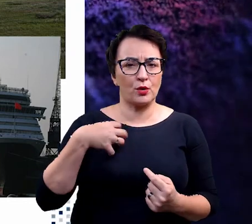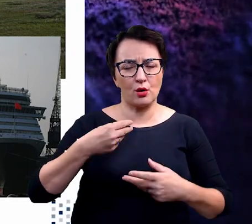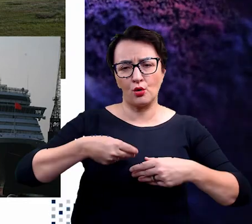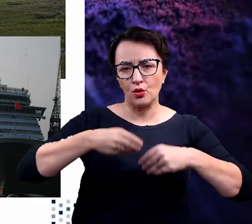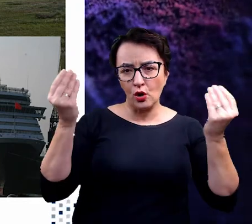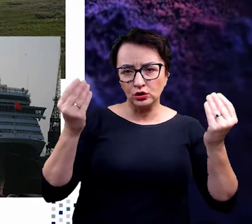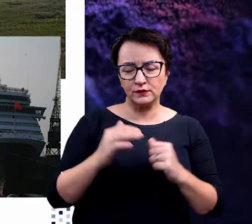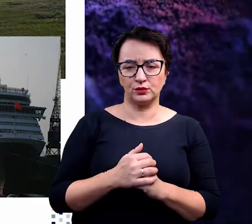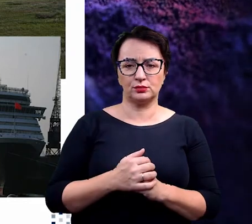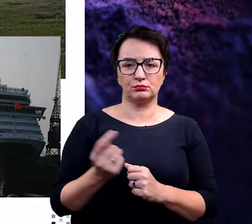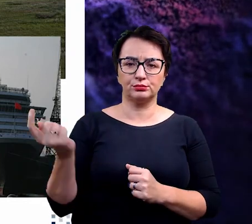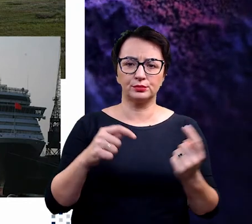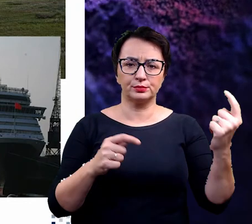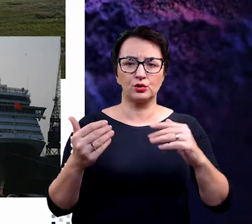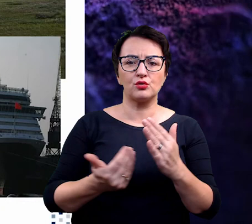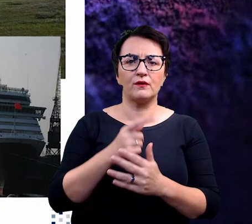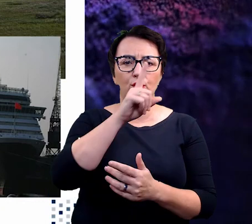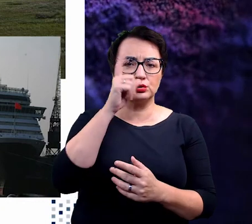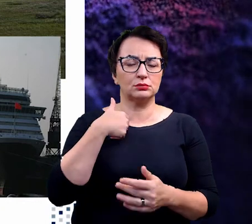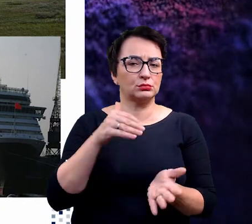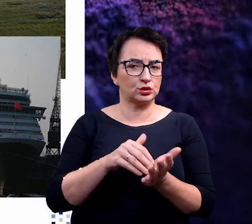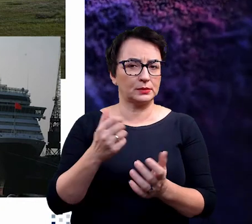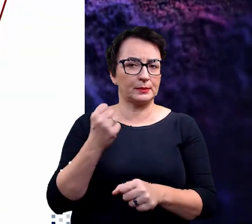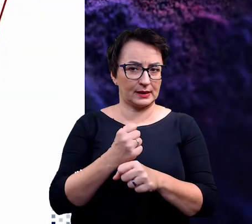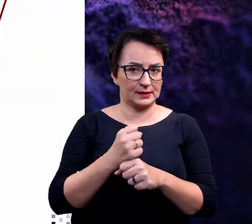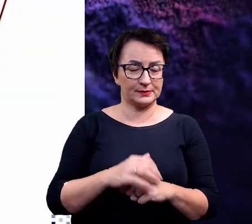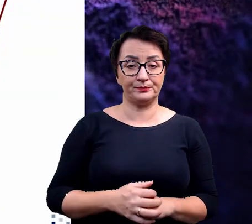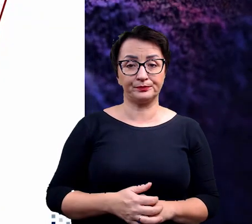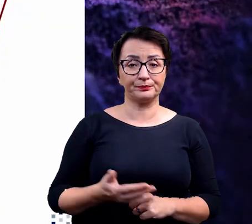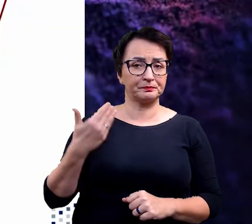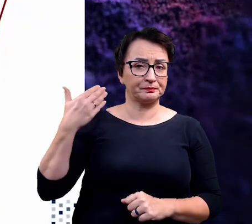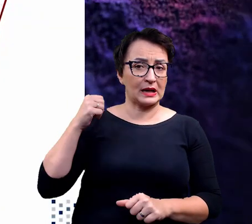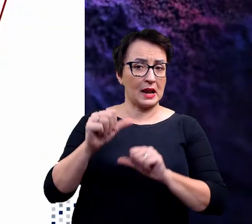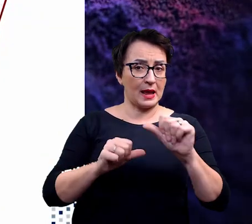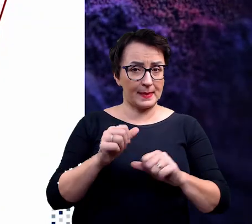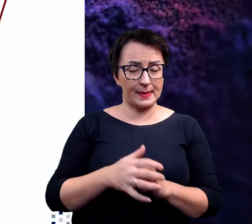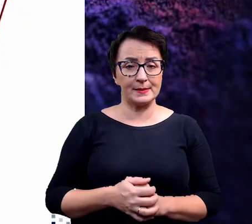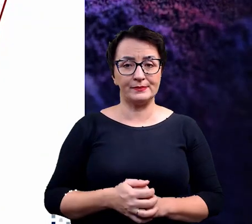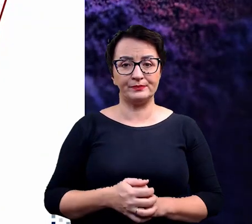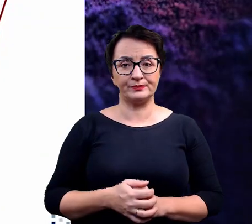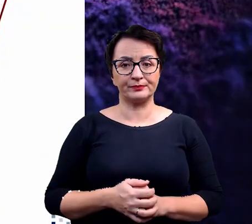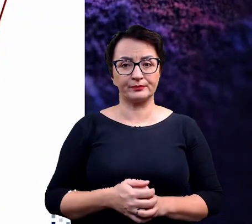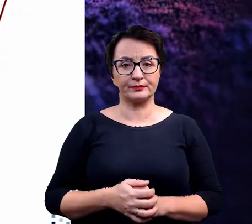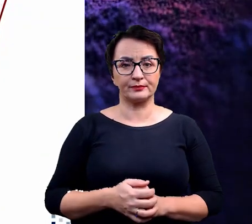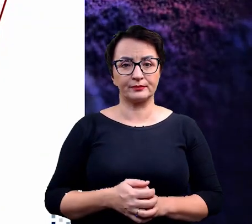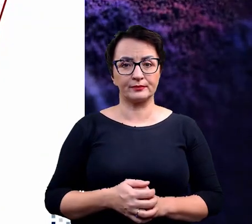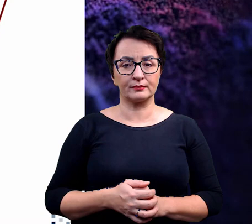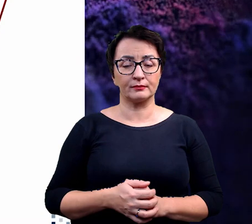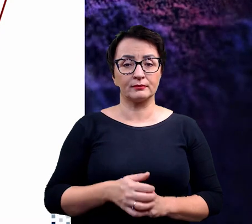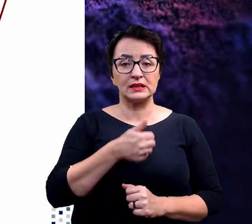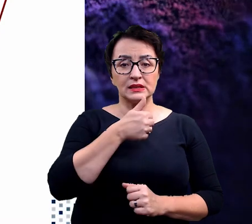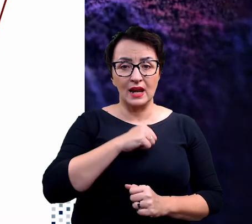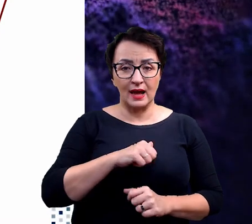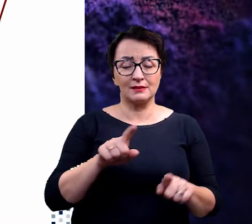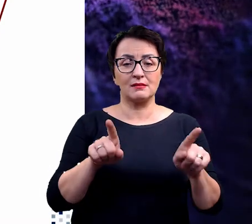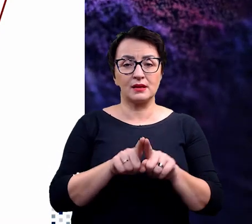przybywanie nowych ludzi potrzebnych do pracy. W ciągu ostatnich lat Islandia, ale